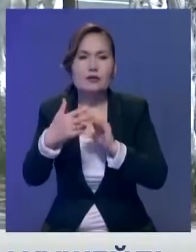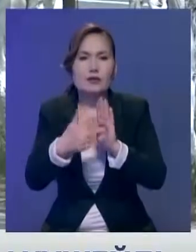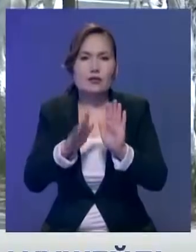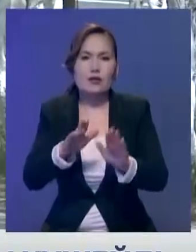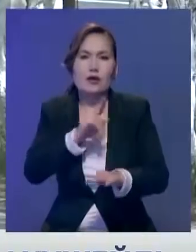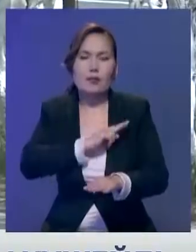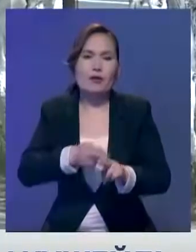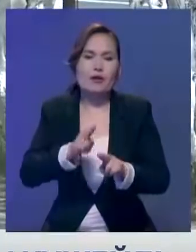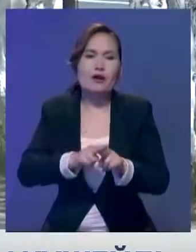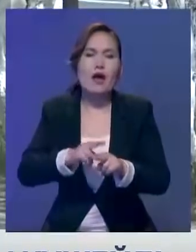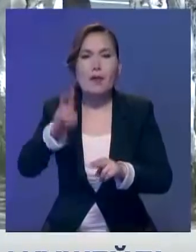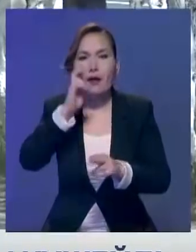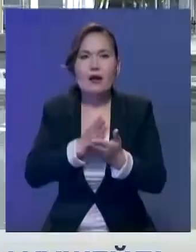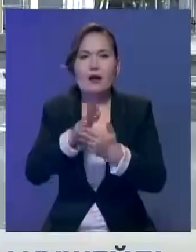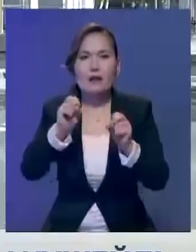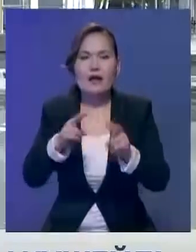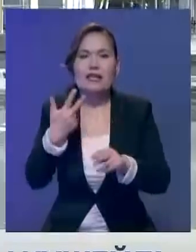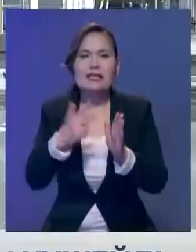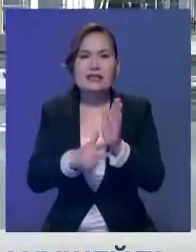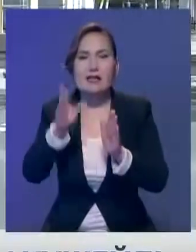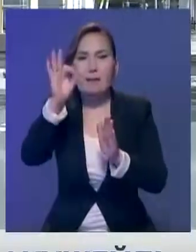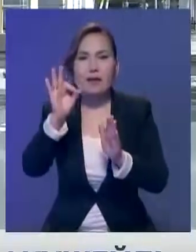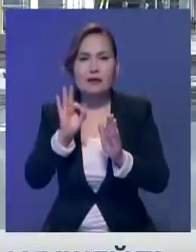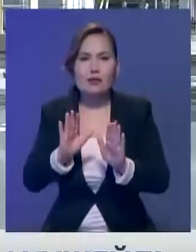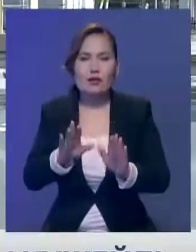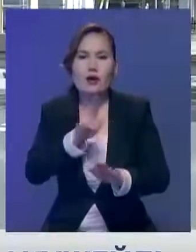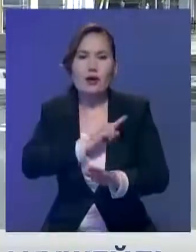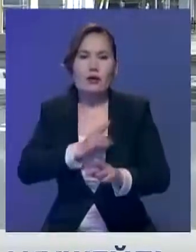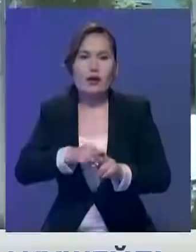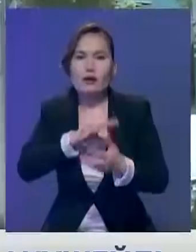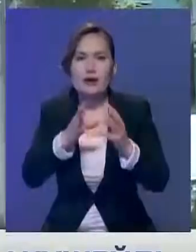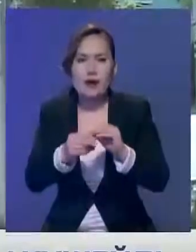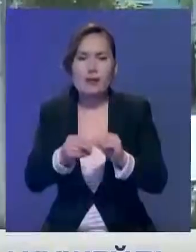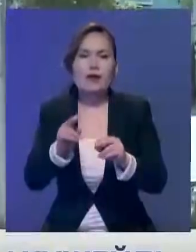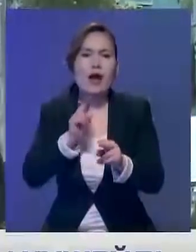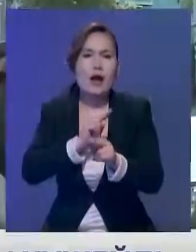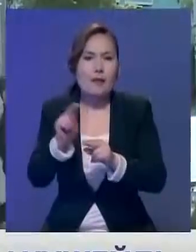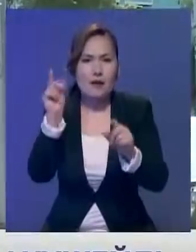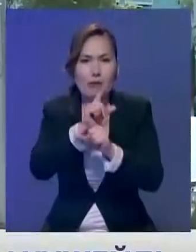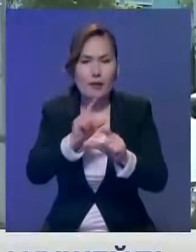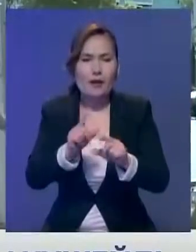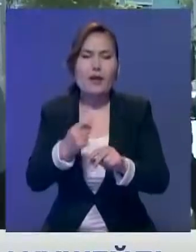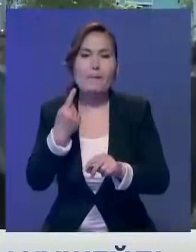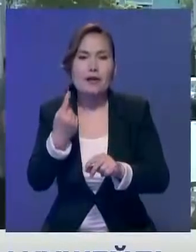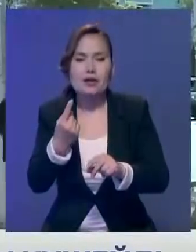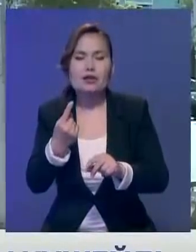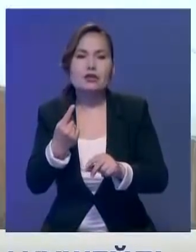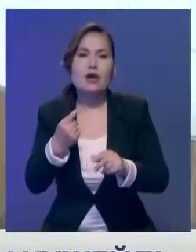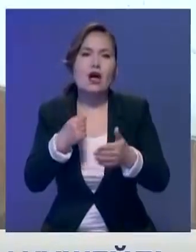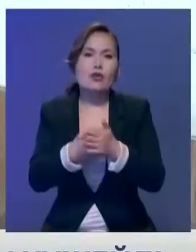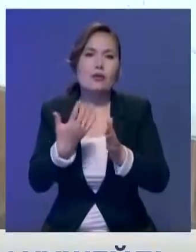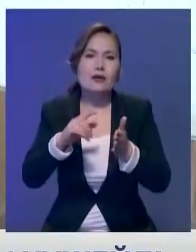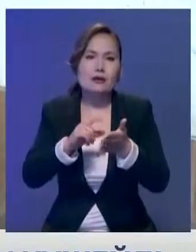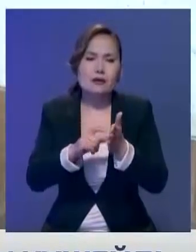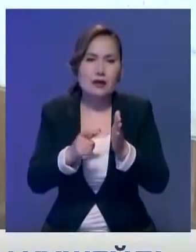қызметкерлердің 80%-ті қашықтан жұмыс түртіпіне көшті. Жалпы білім беретін мектептерге тегі біріншімен 5-ші сынып